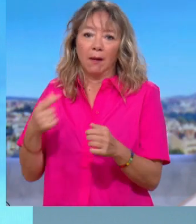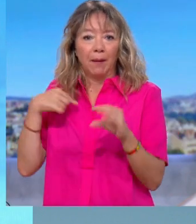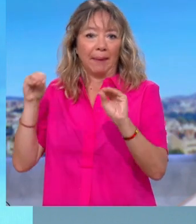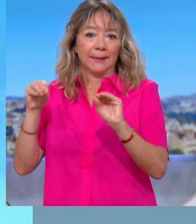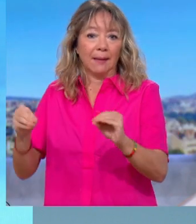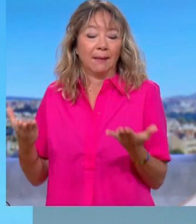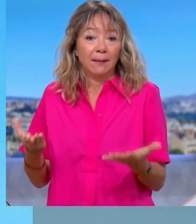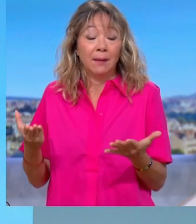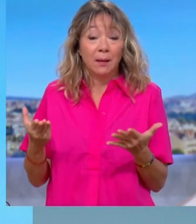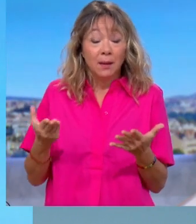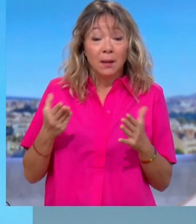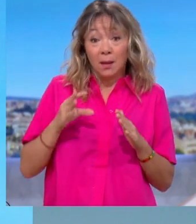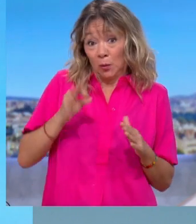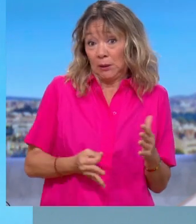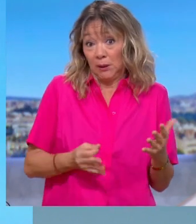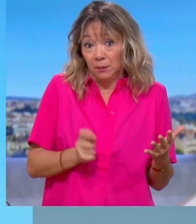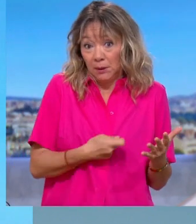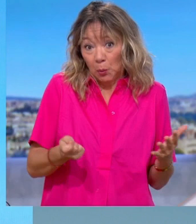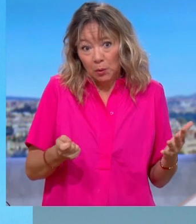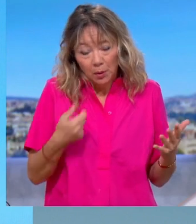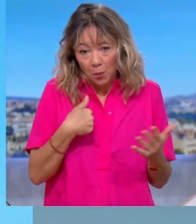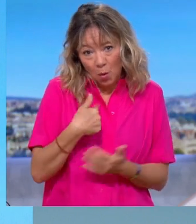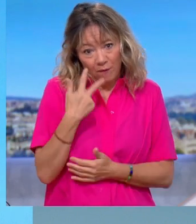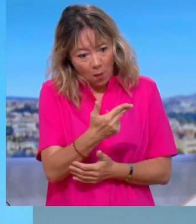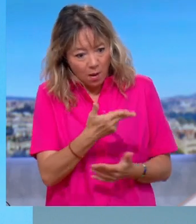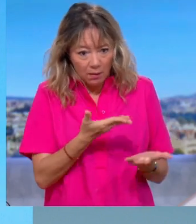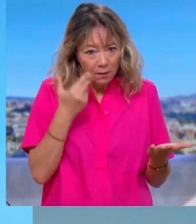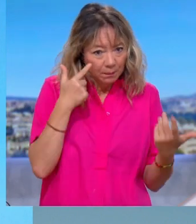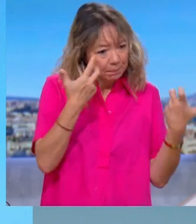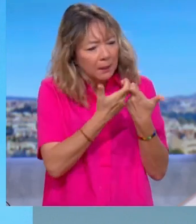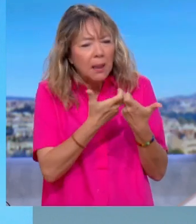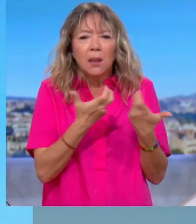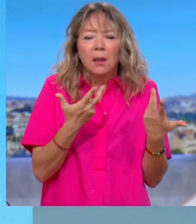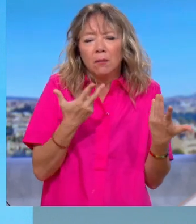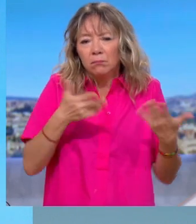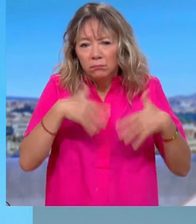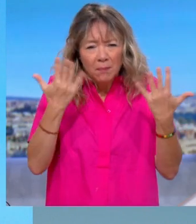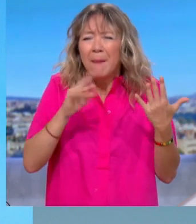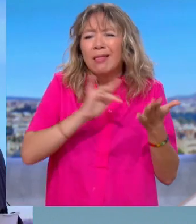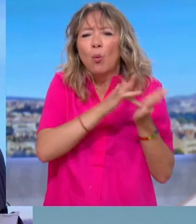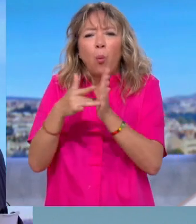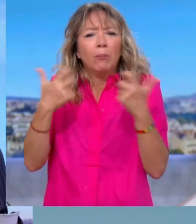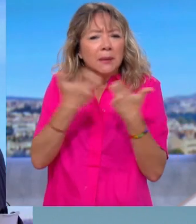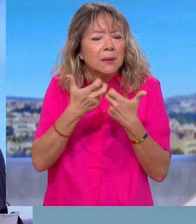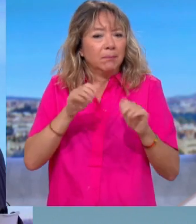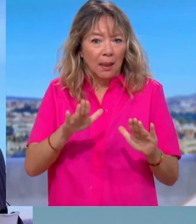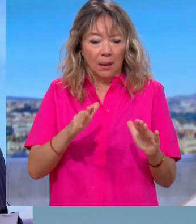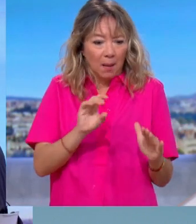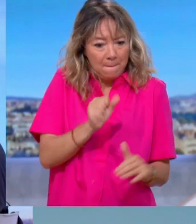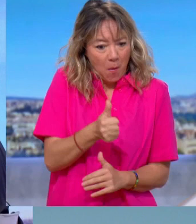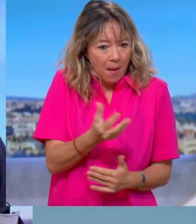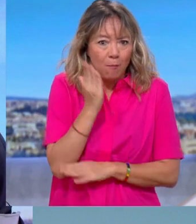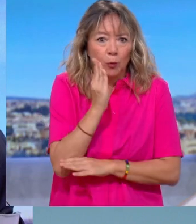bien. C'est ce que vous préconisez. Et quand vous voyez, ce ne serait pas tous les prix, ce serait produit de première nécessité. Et quand vous voyez, aujourd'hui, que vous avez 8 Français sur 10 qui